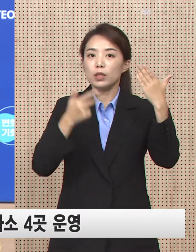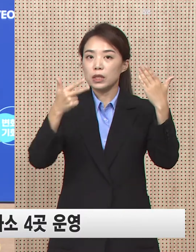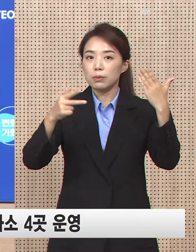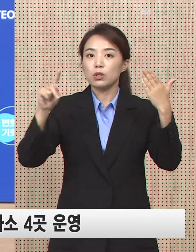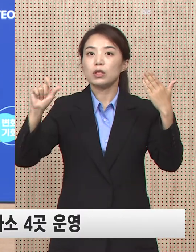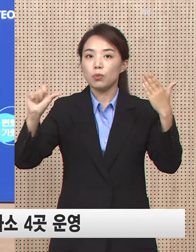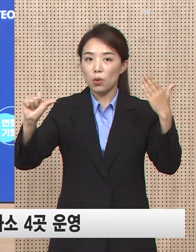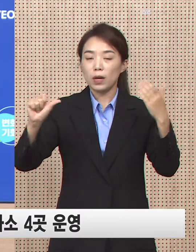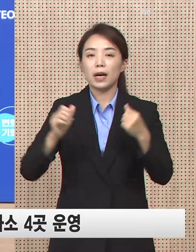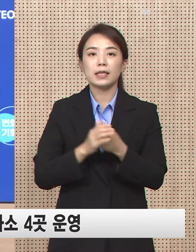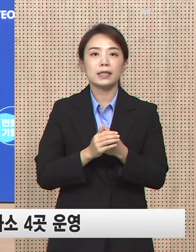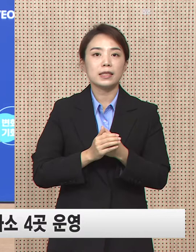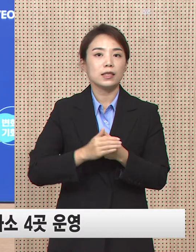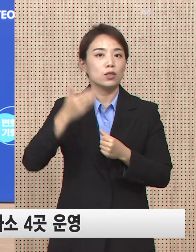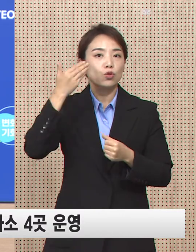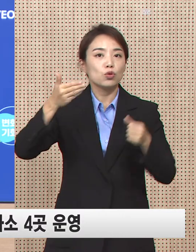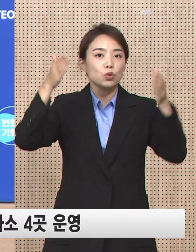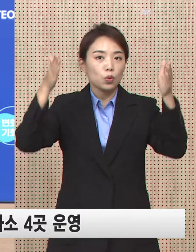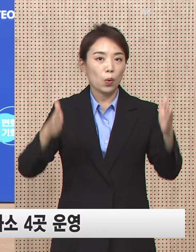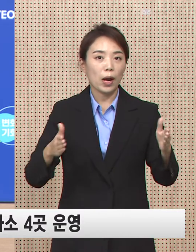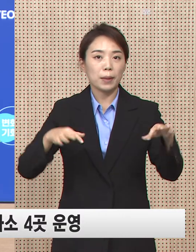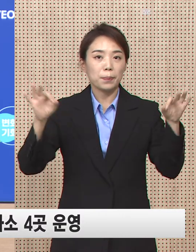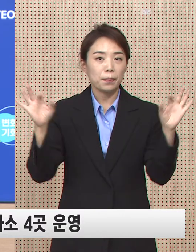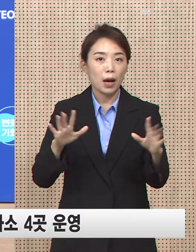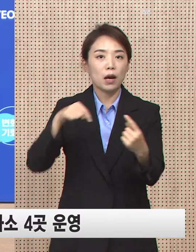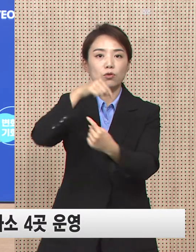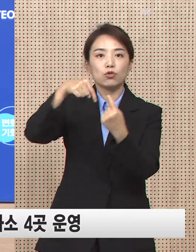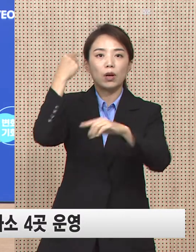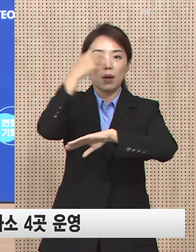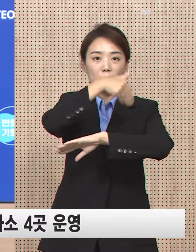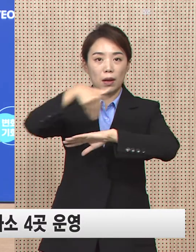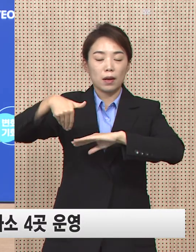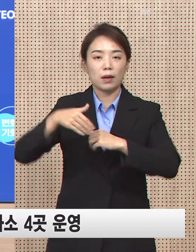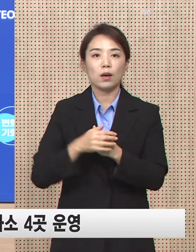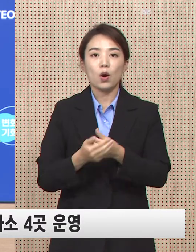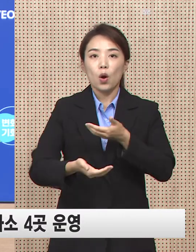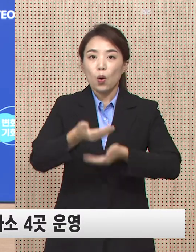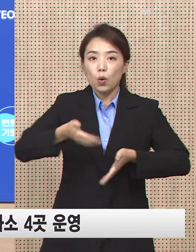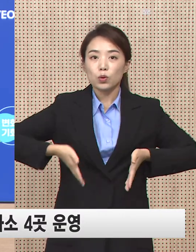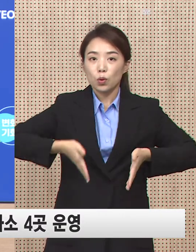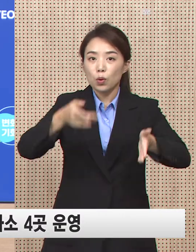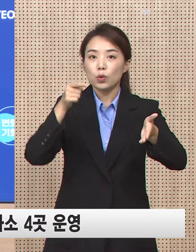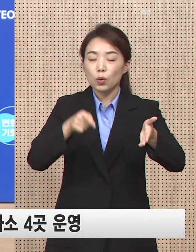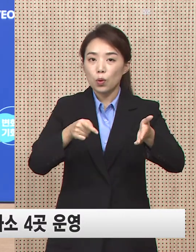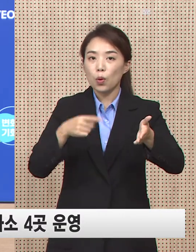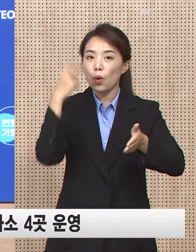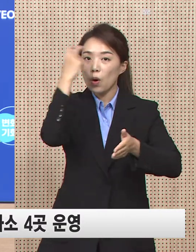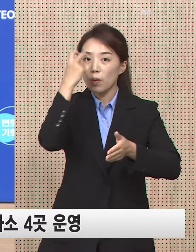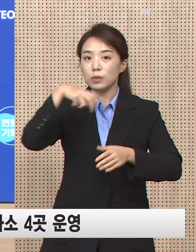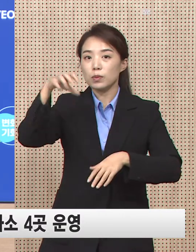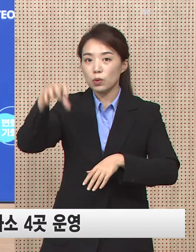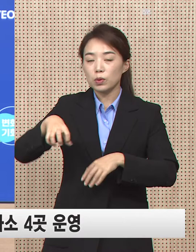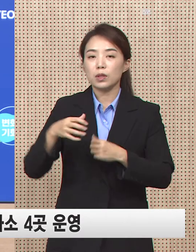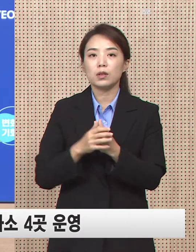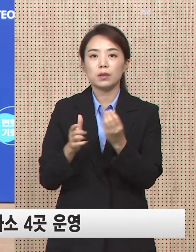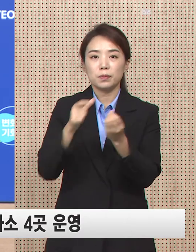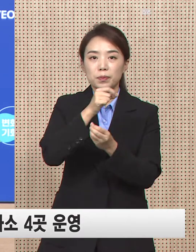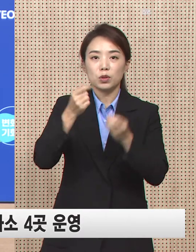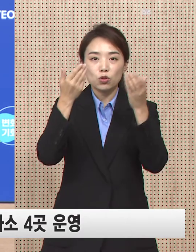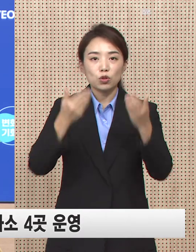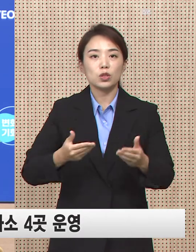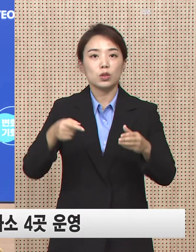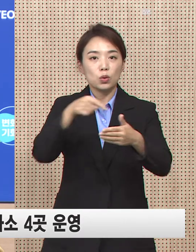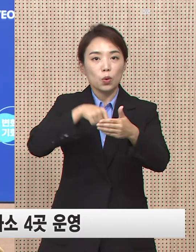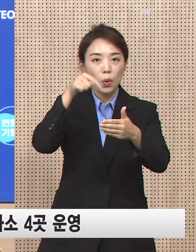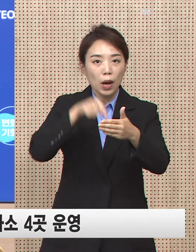15일까지 9일간 한시적으로 운영할 예정입니다. 고속도로 휴게소 임시선별검사소에서는 추석 연휴 기간 동안